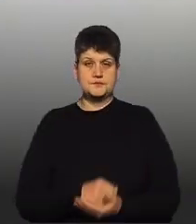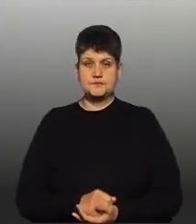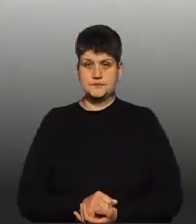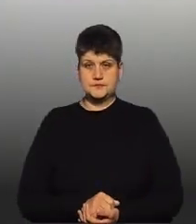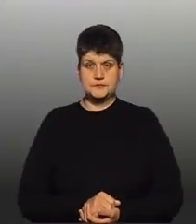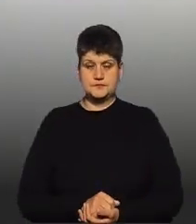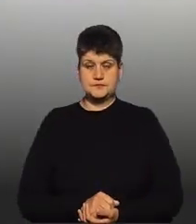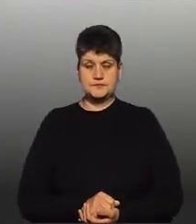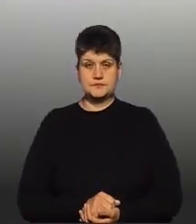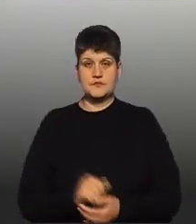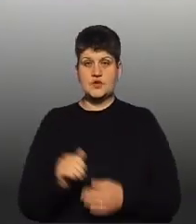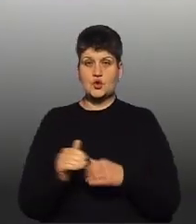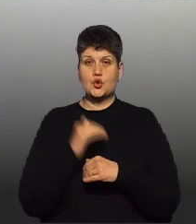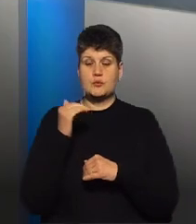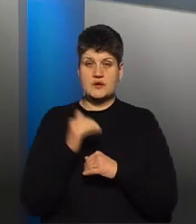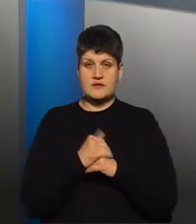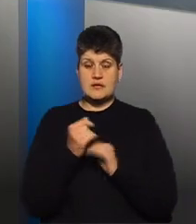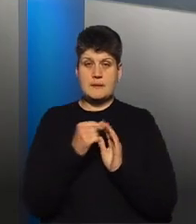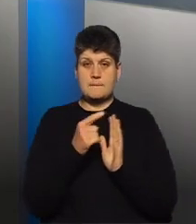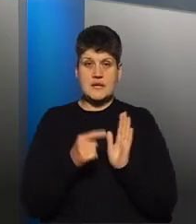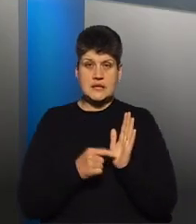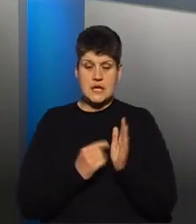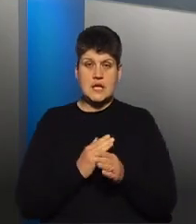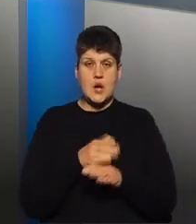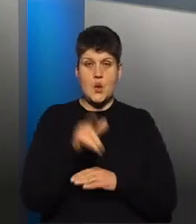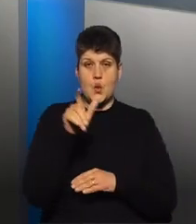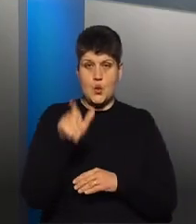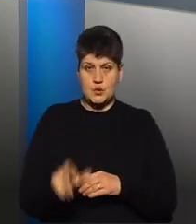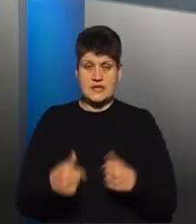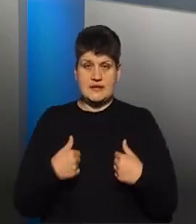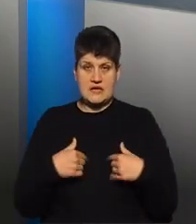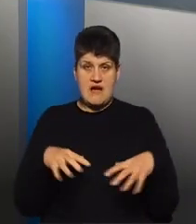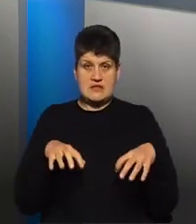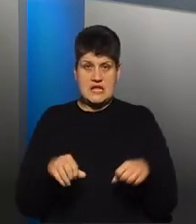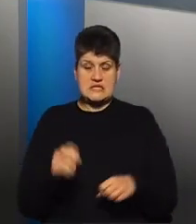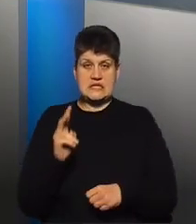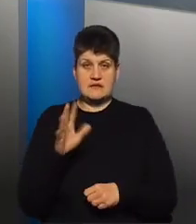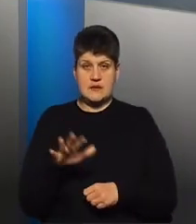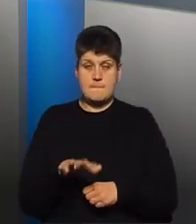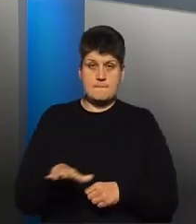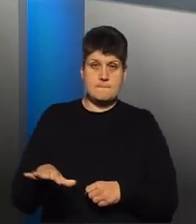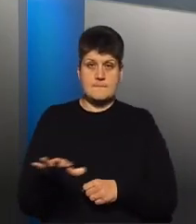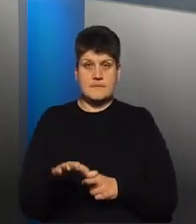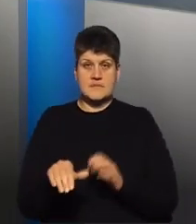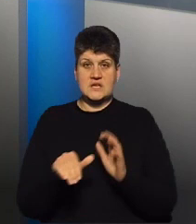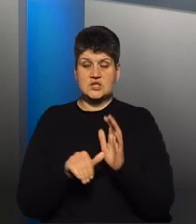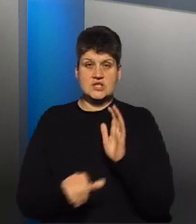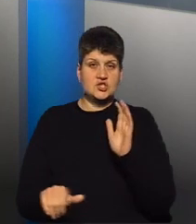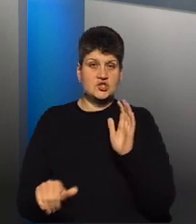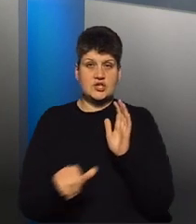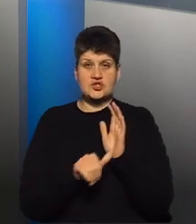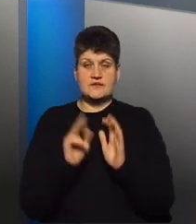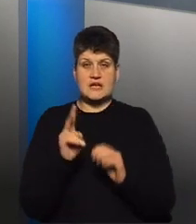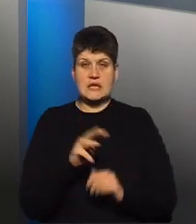Добрий вечір. Запитання гостю. Я власниць квартири площею 66 квадратних метрів.